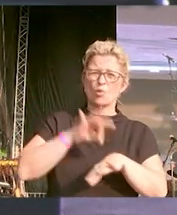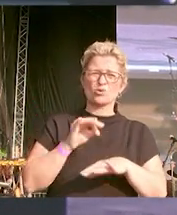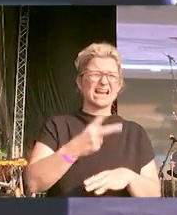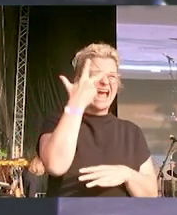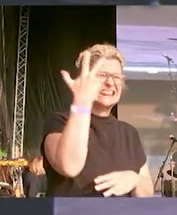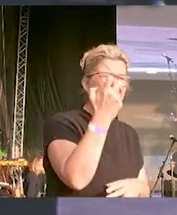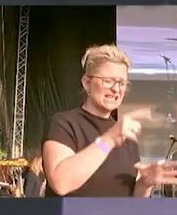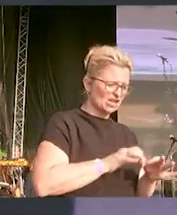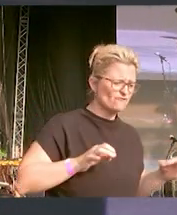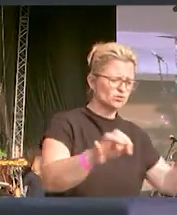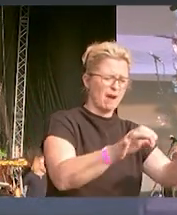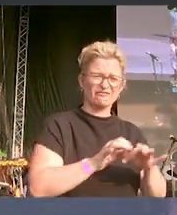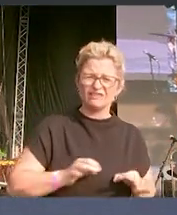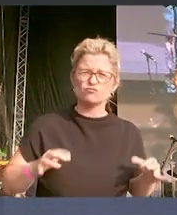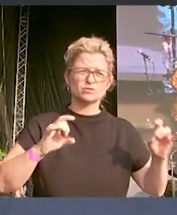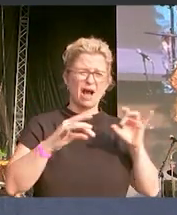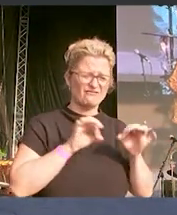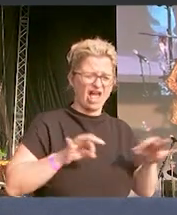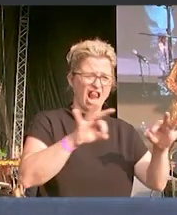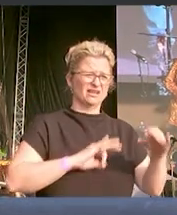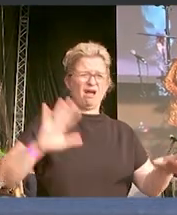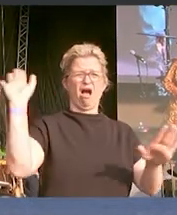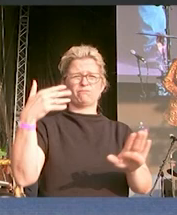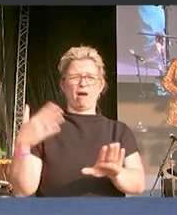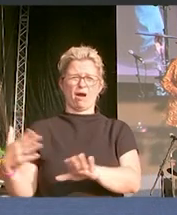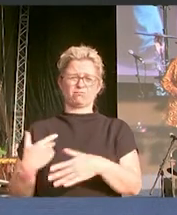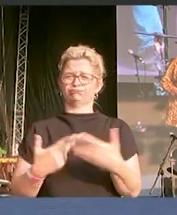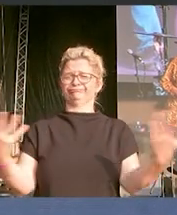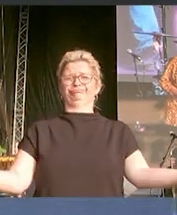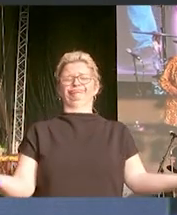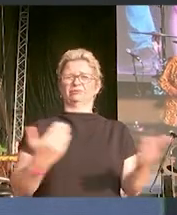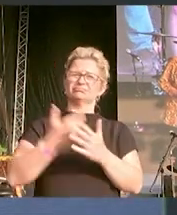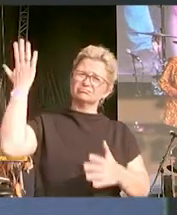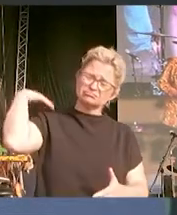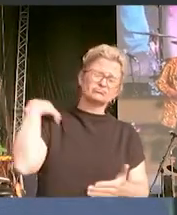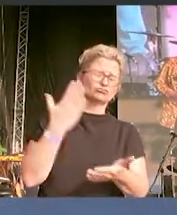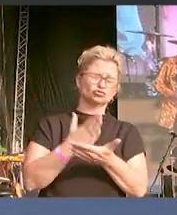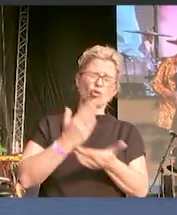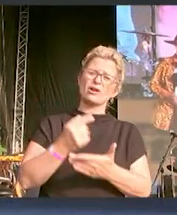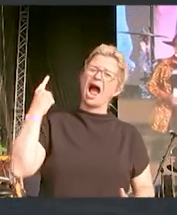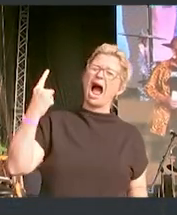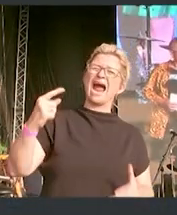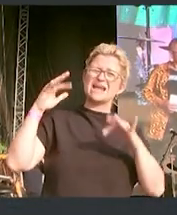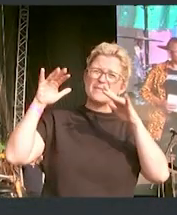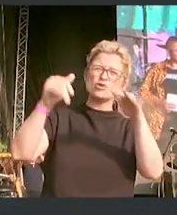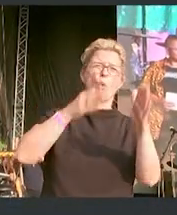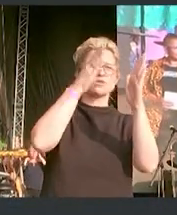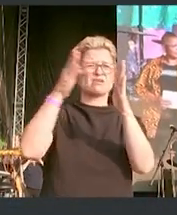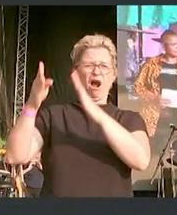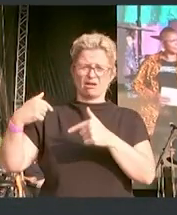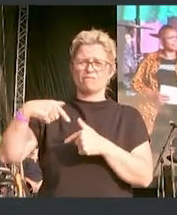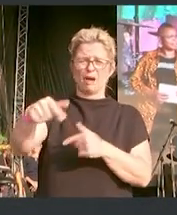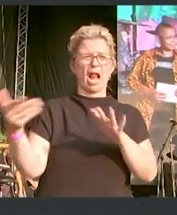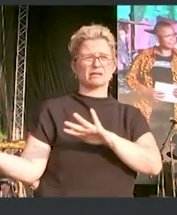Fußballfeldern an Regenwald abholzen. Weil wir dafür gesorgt haben, dass schon eine Million Arten vom Aussterben